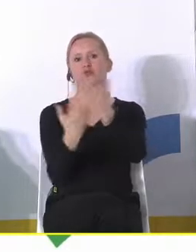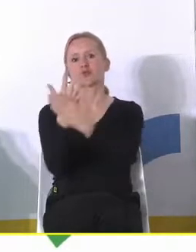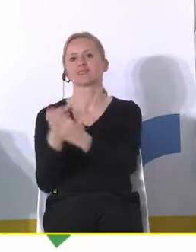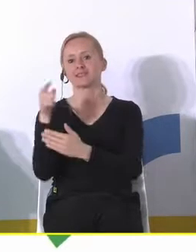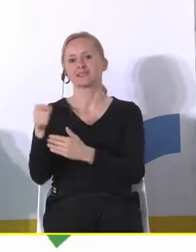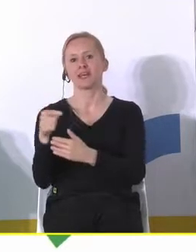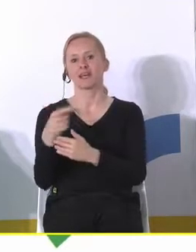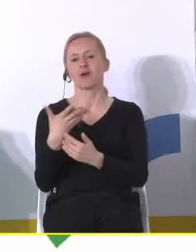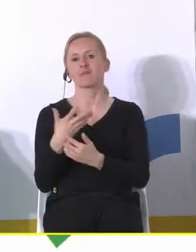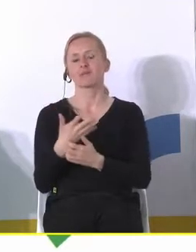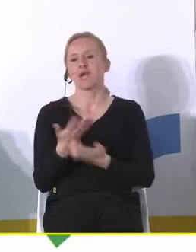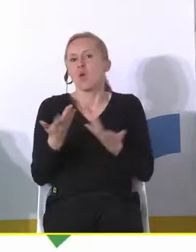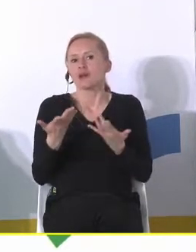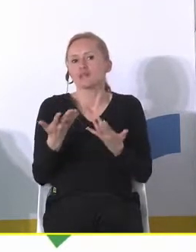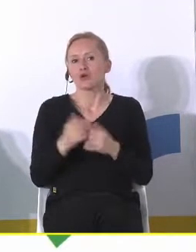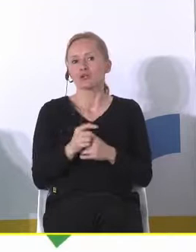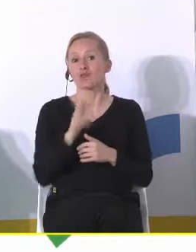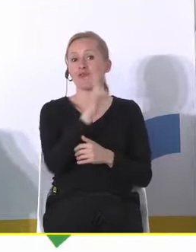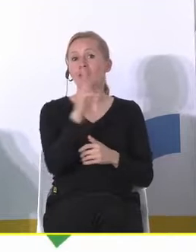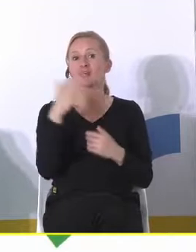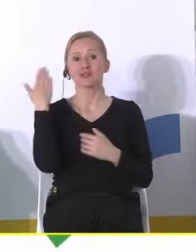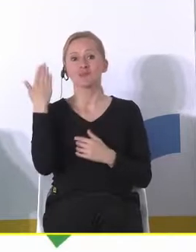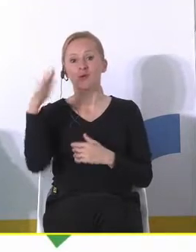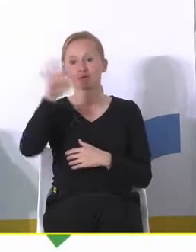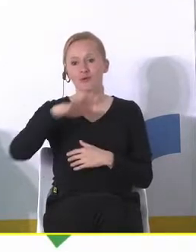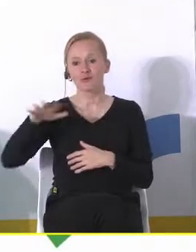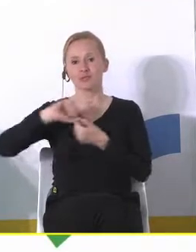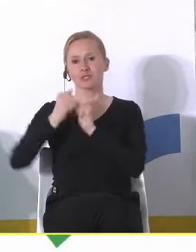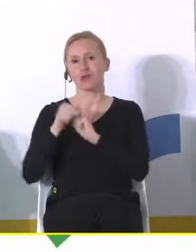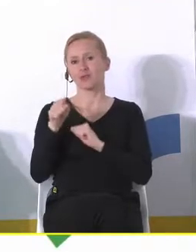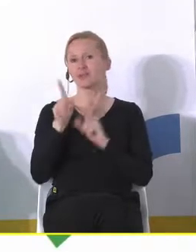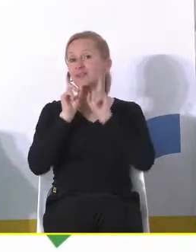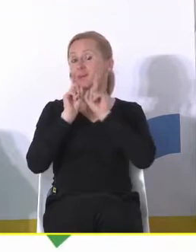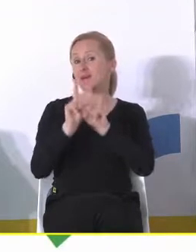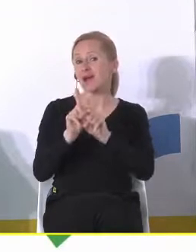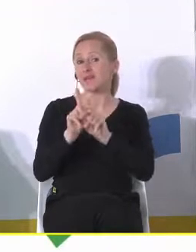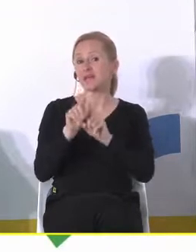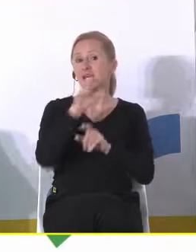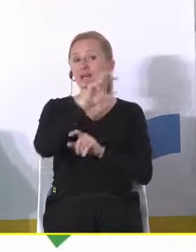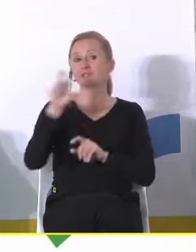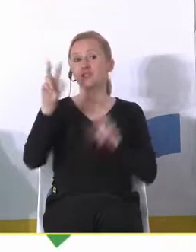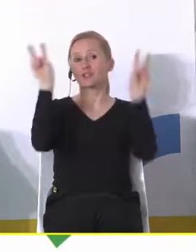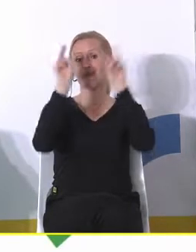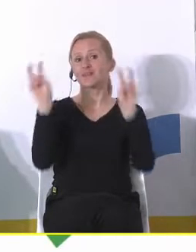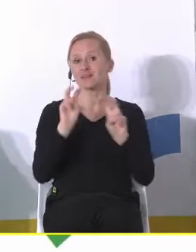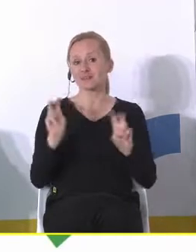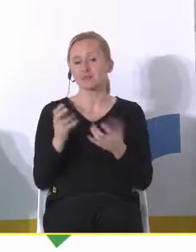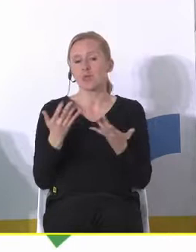rezerw prostych, które w każdej społeczności drzemią. To się zresztą teraz podczas kryzysu,